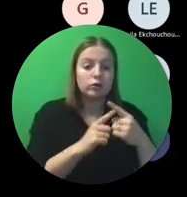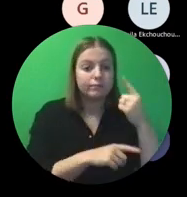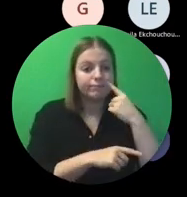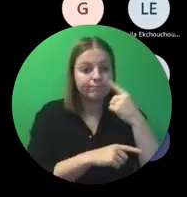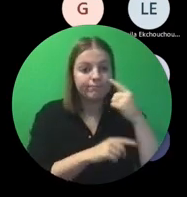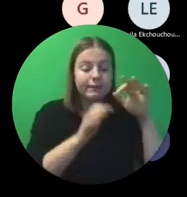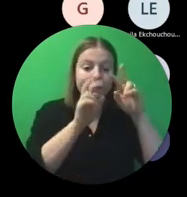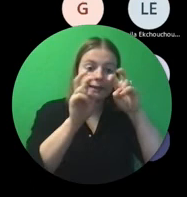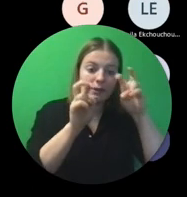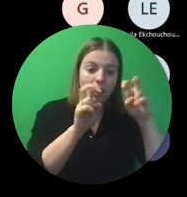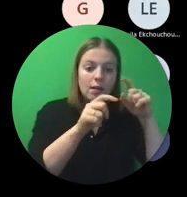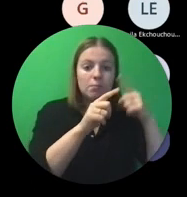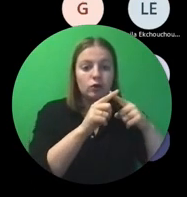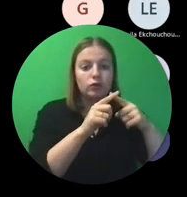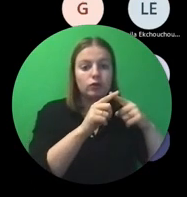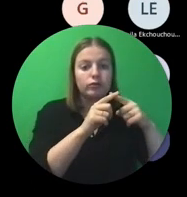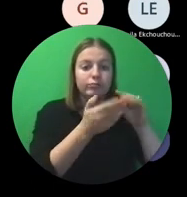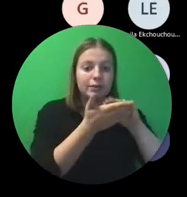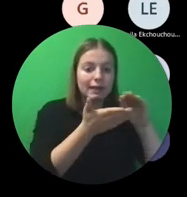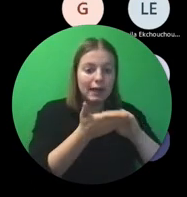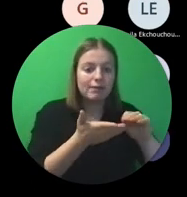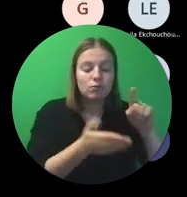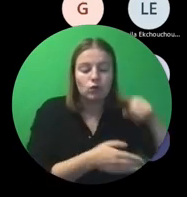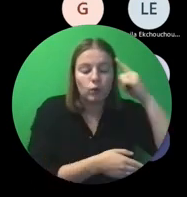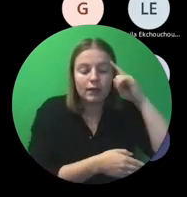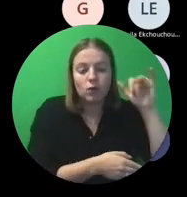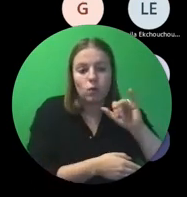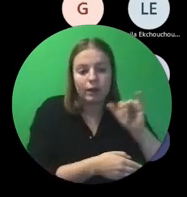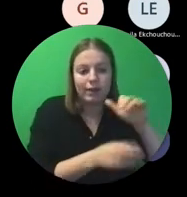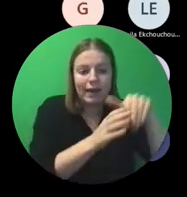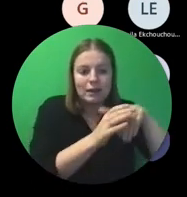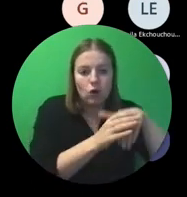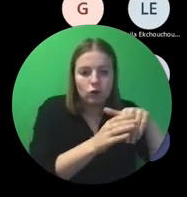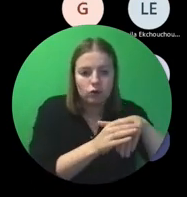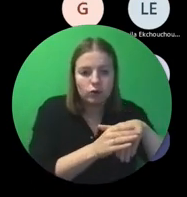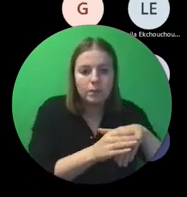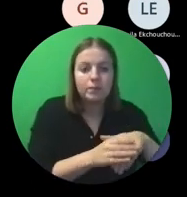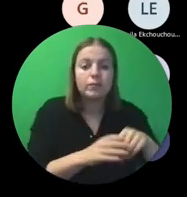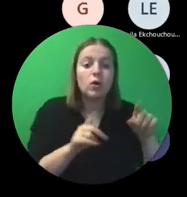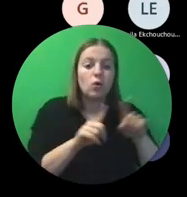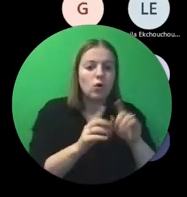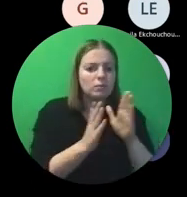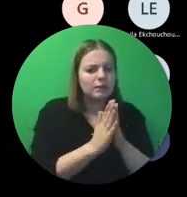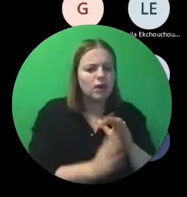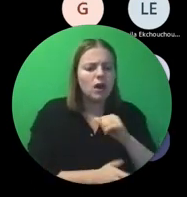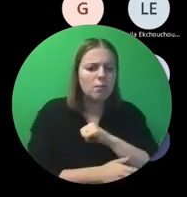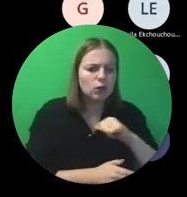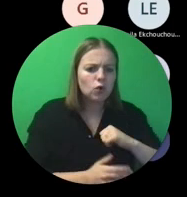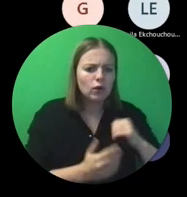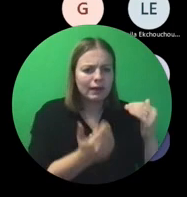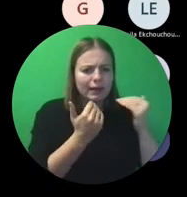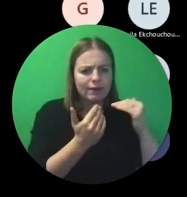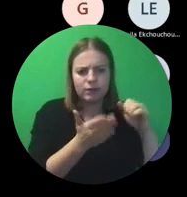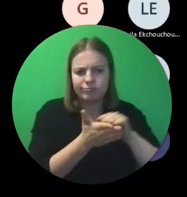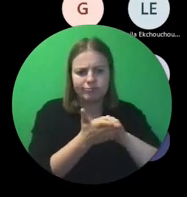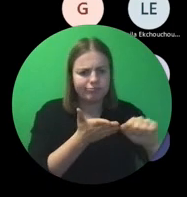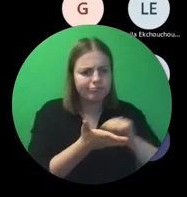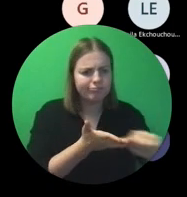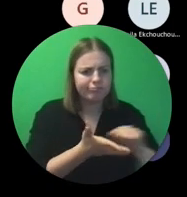titels en de beschrijvingen, zou je al moeten weten waarover dat gaat. Ook persoonlijke gegevens, zorg dat die eruit zijn.